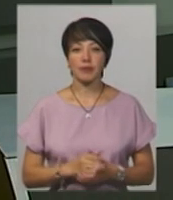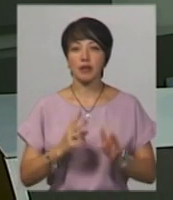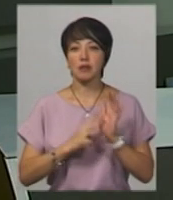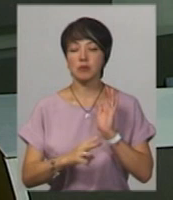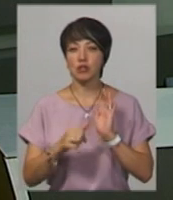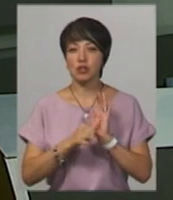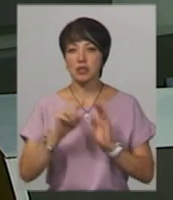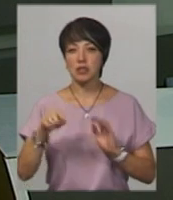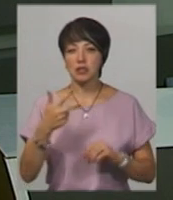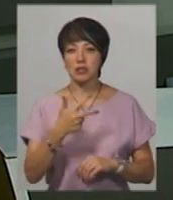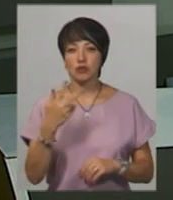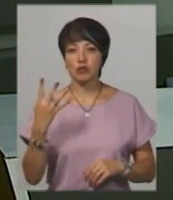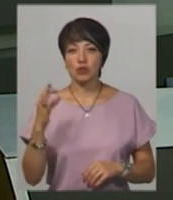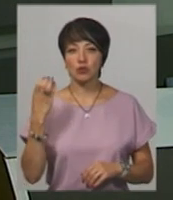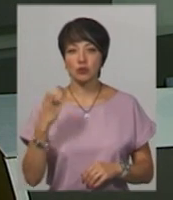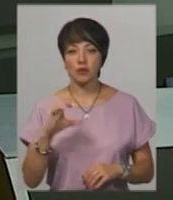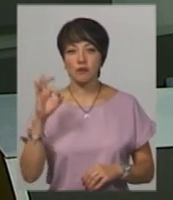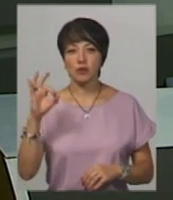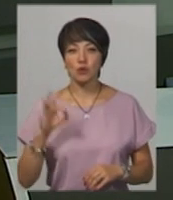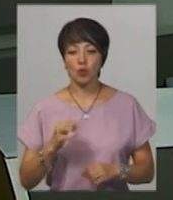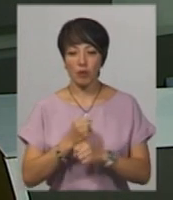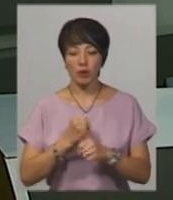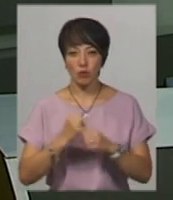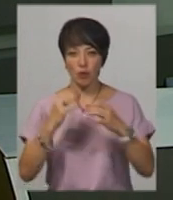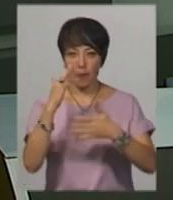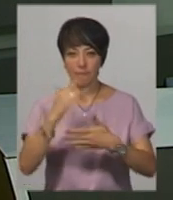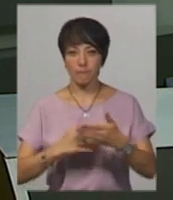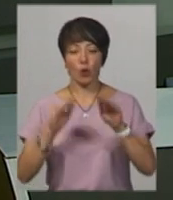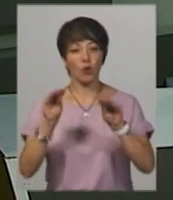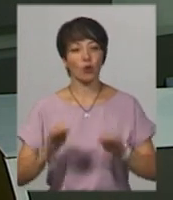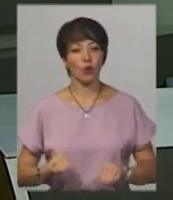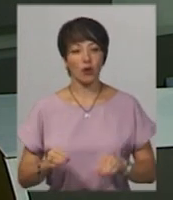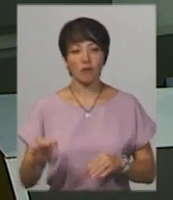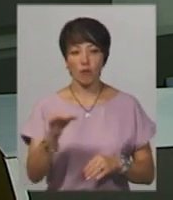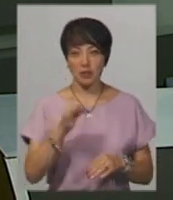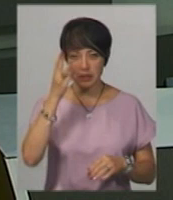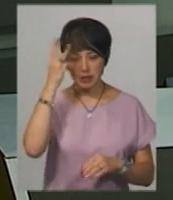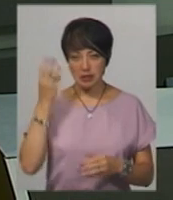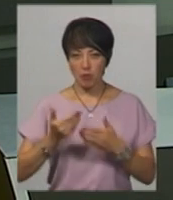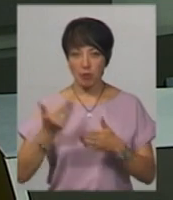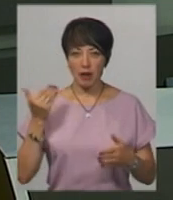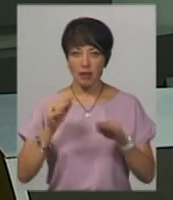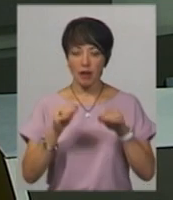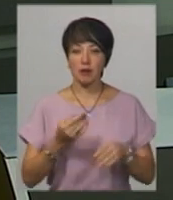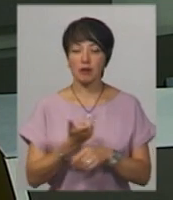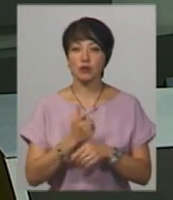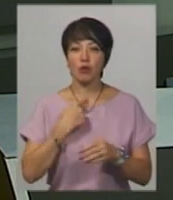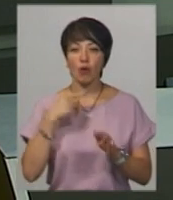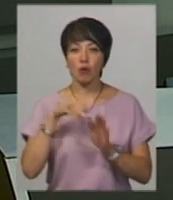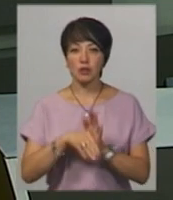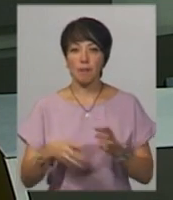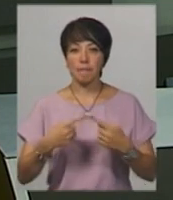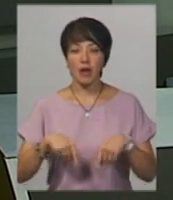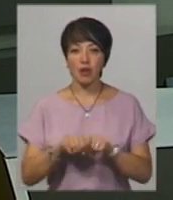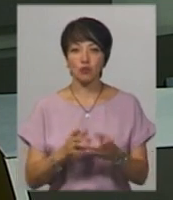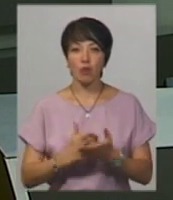76,34% опрацьовано протоколів на Хмельниччині. За попередніми даними, найбільше голосів набрала партія «Слуга